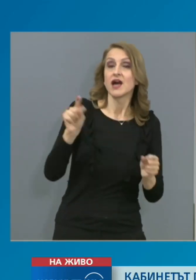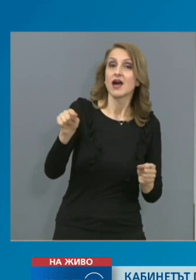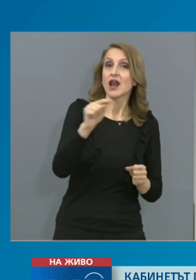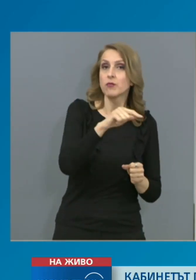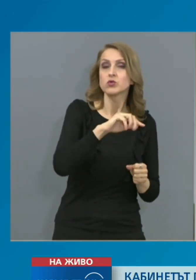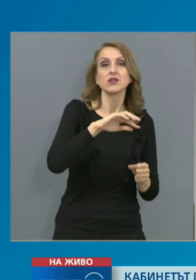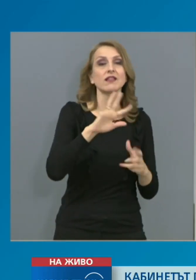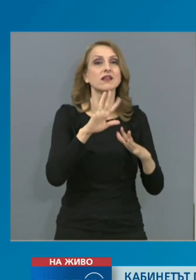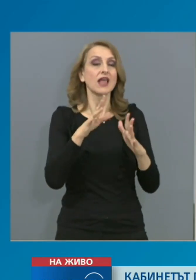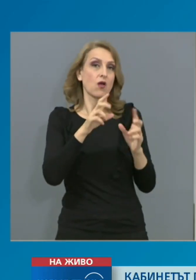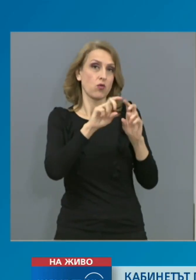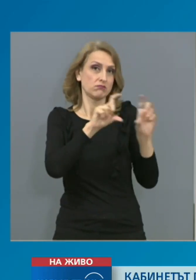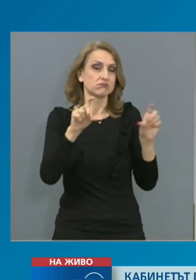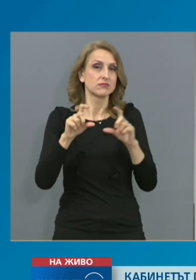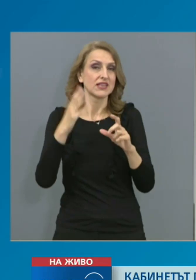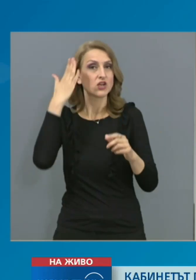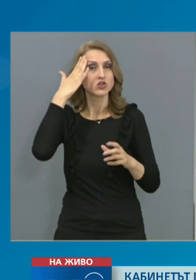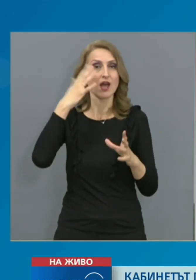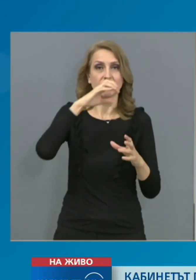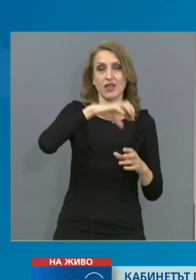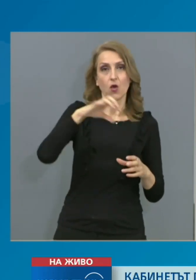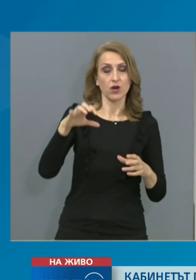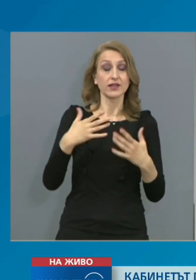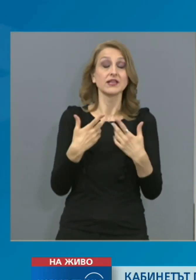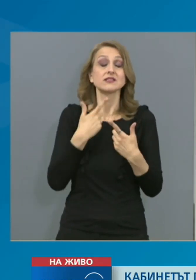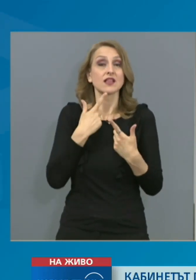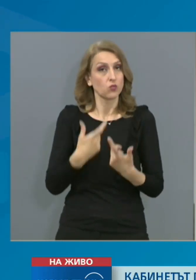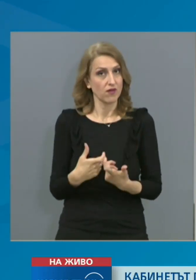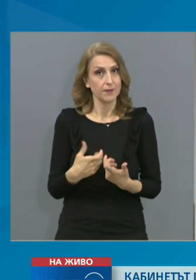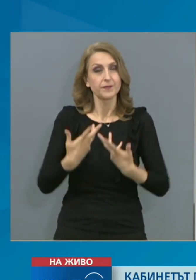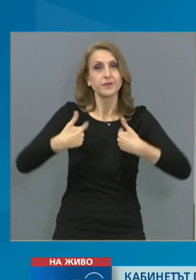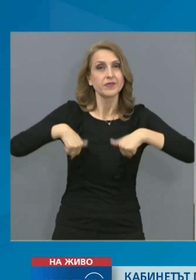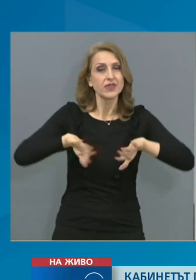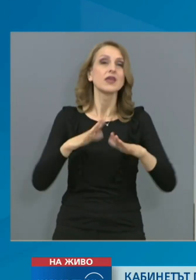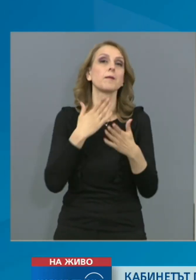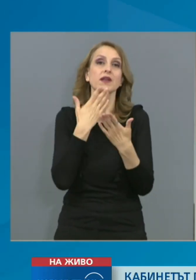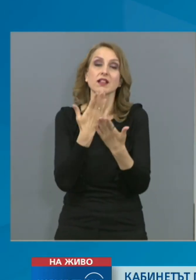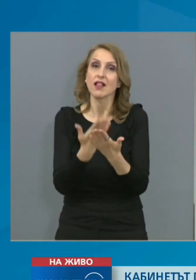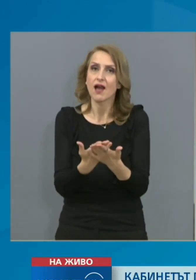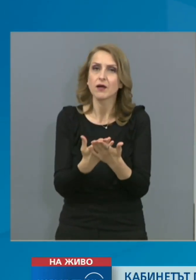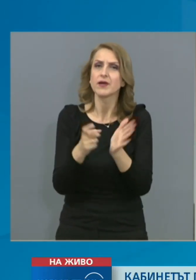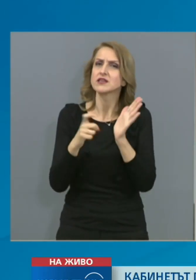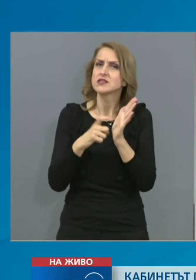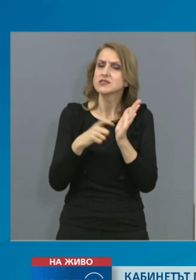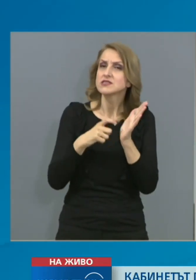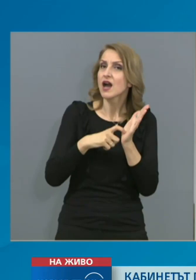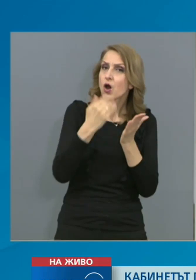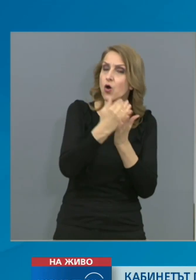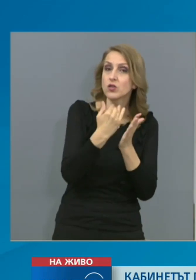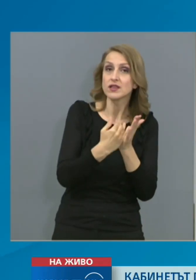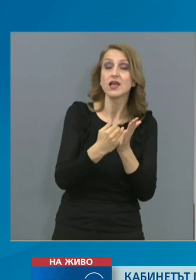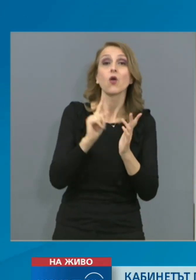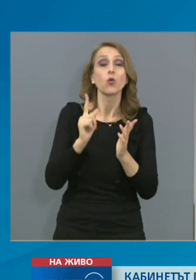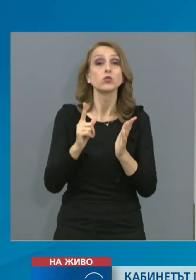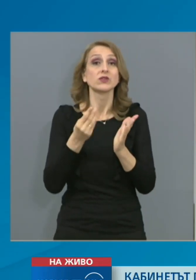отношения и държавни органи. Ние предлагаме законодателно решение, което да даде възможност всички мерки,